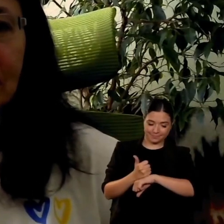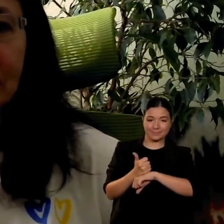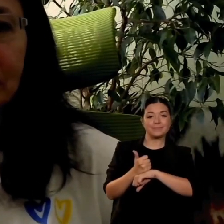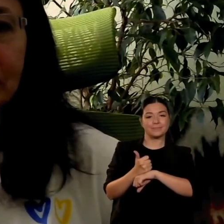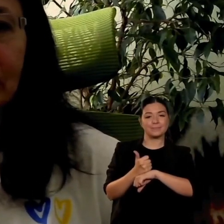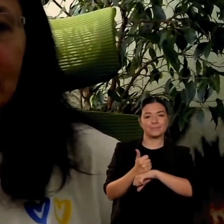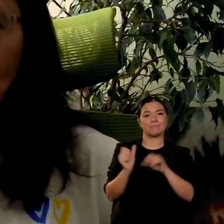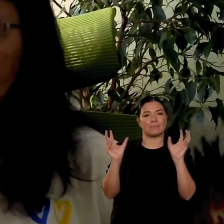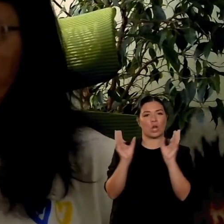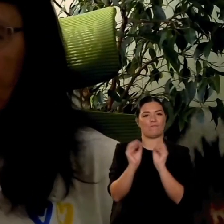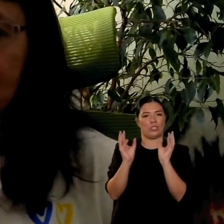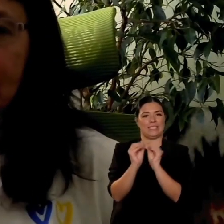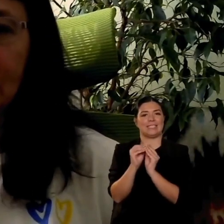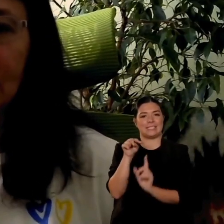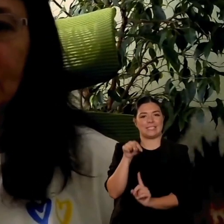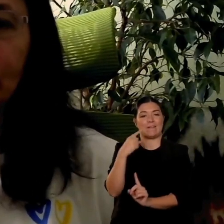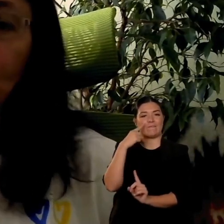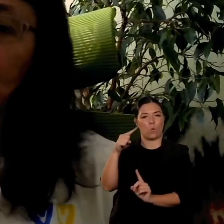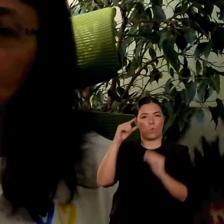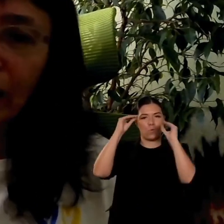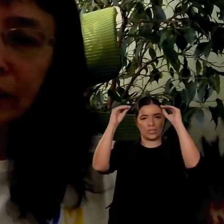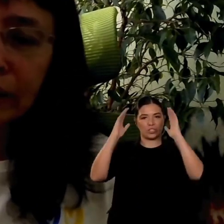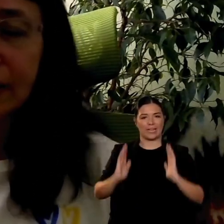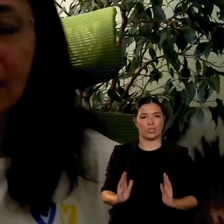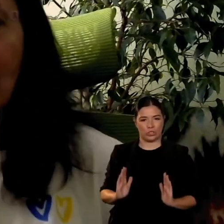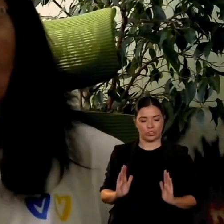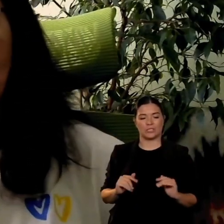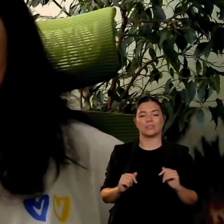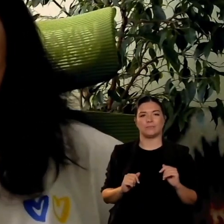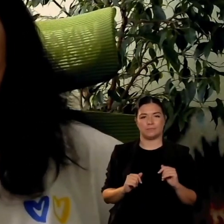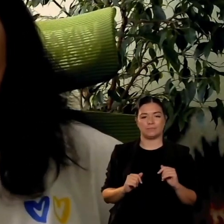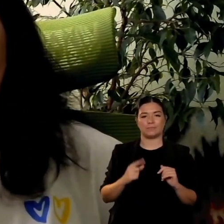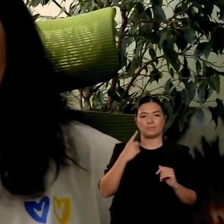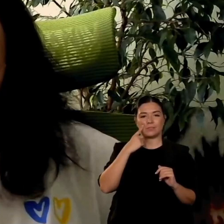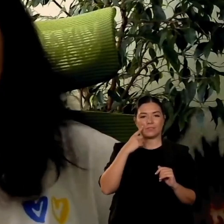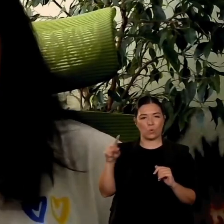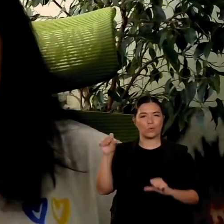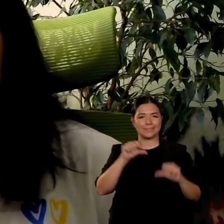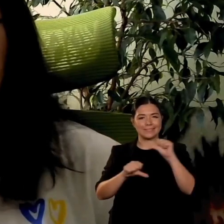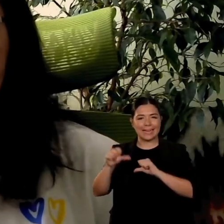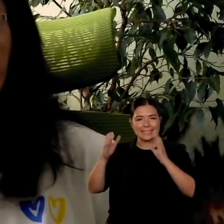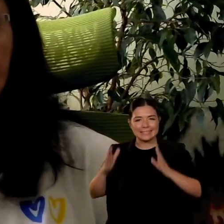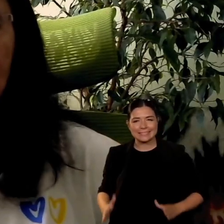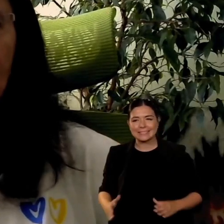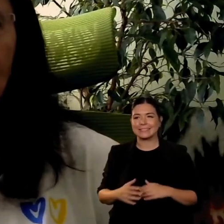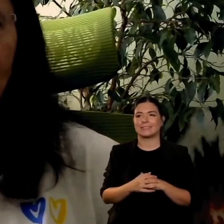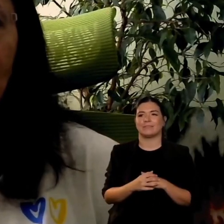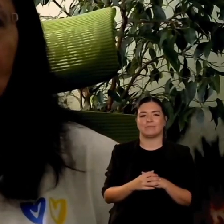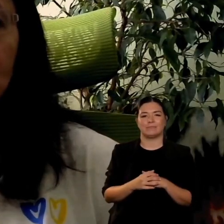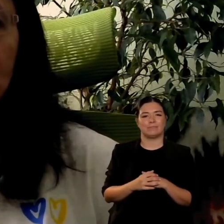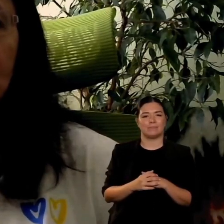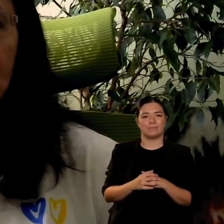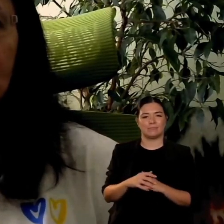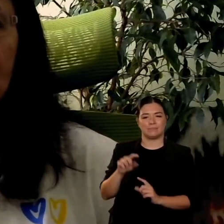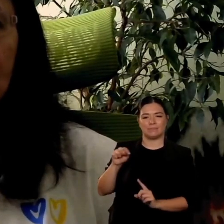all'amabilità alla gentilezza e al futuro dell'educazione io